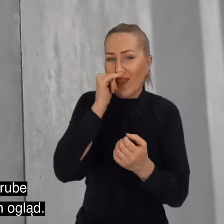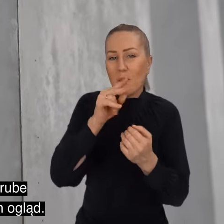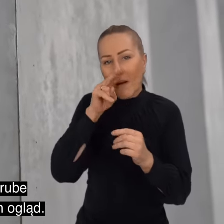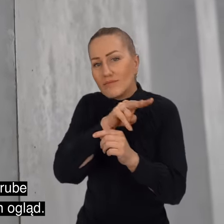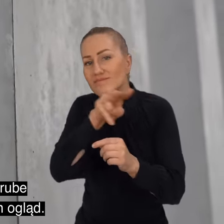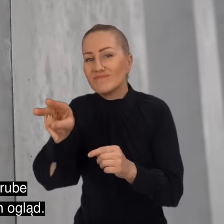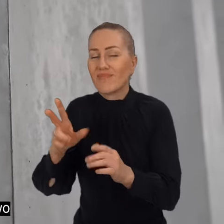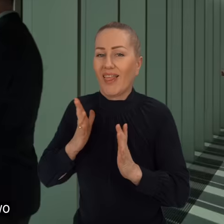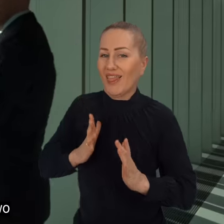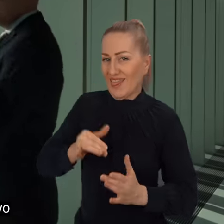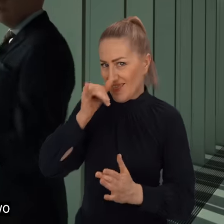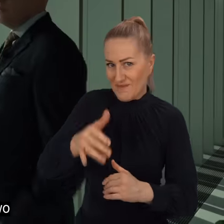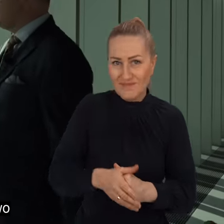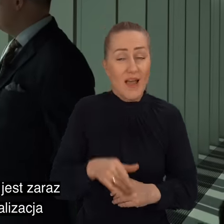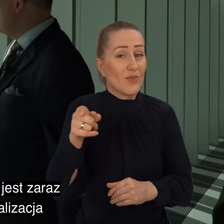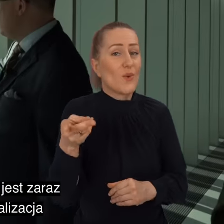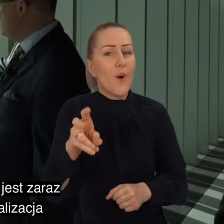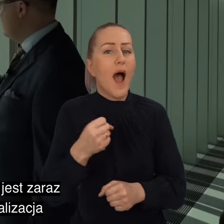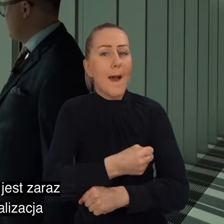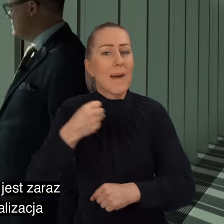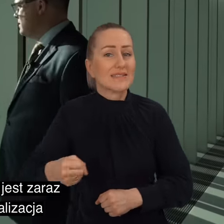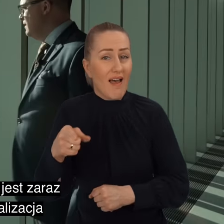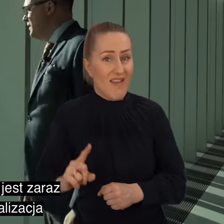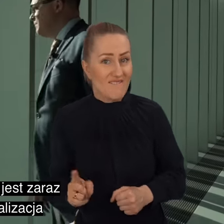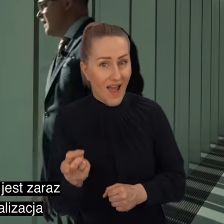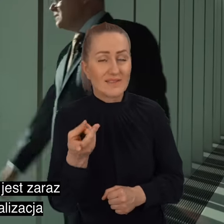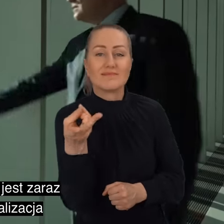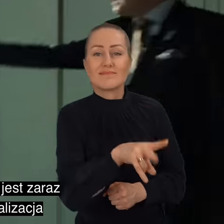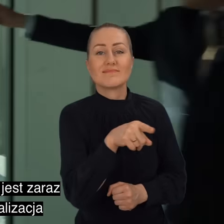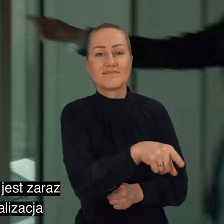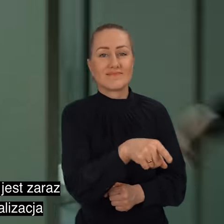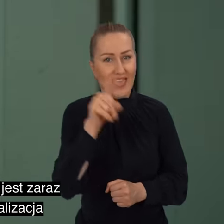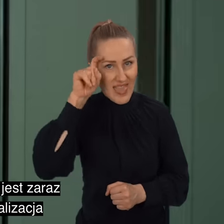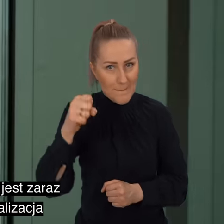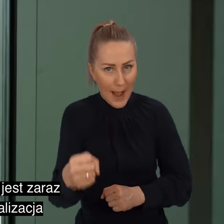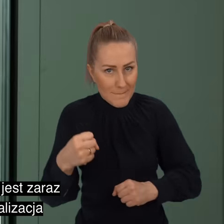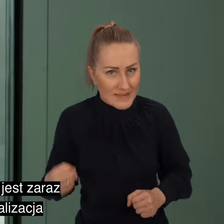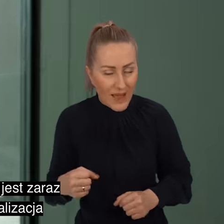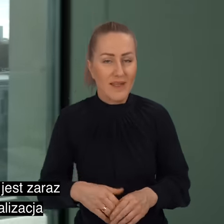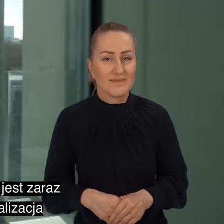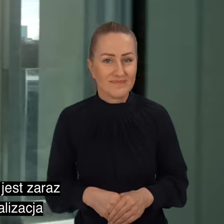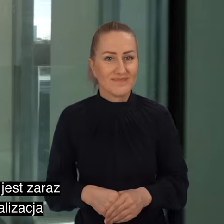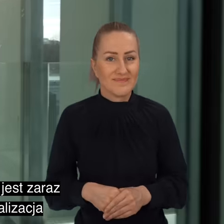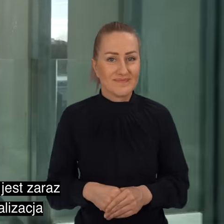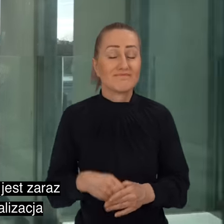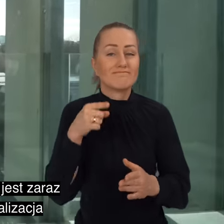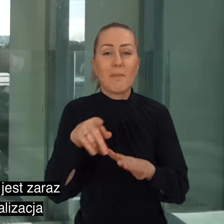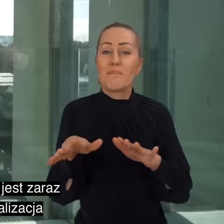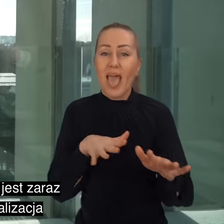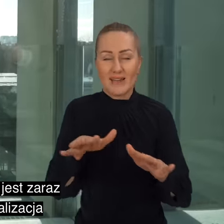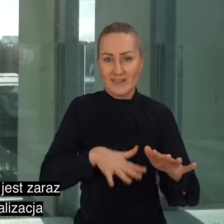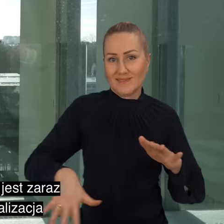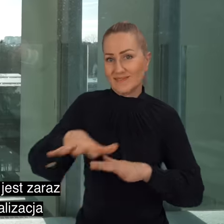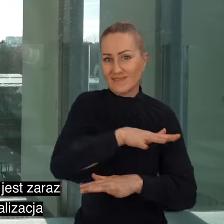pełen ogląd. Tu jest, drodzy Państwo, ambasada Francji. Tam jest zaraz ambasada Niemiec, a więc